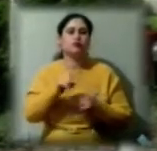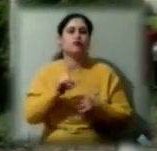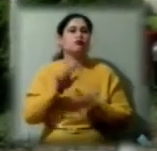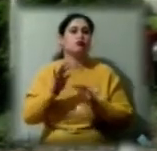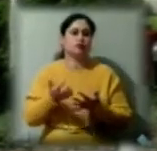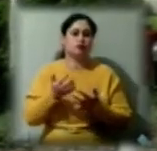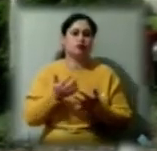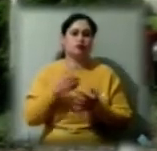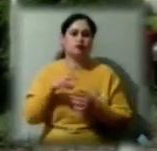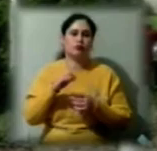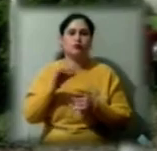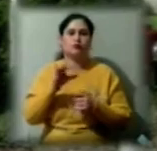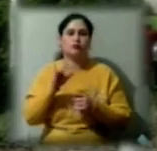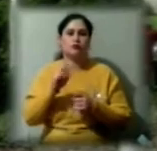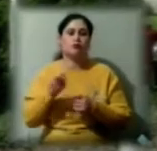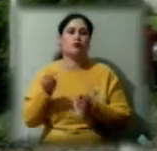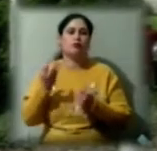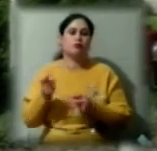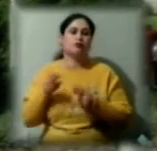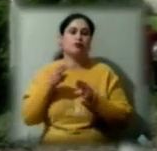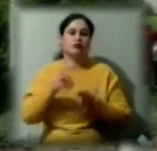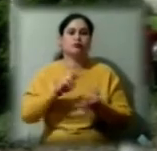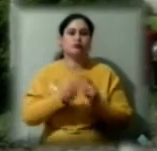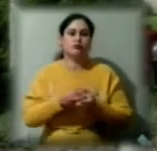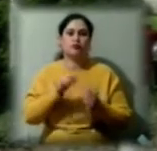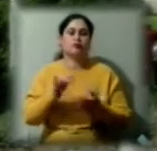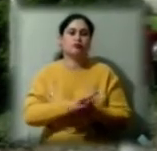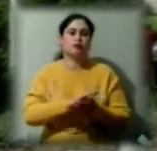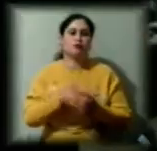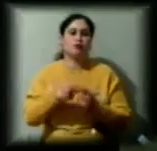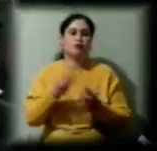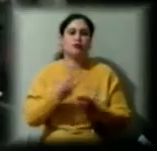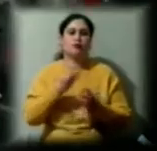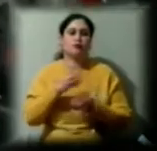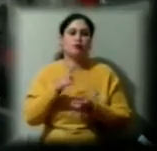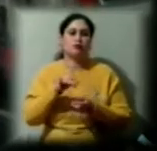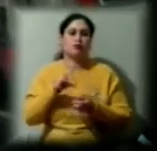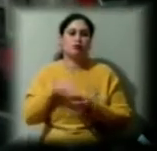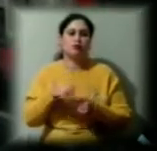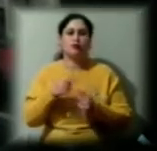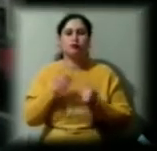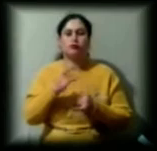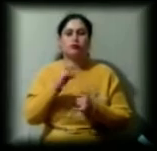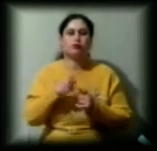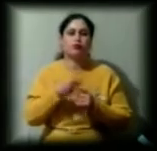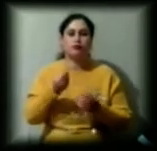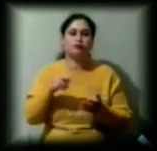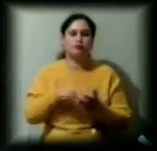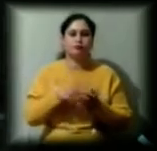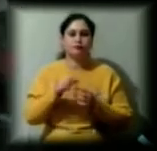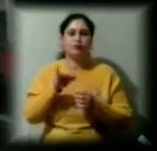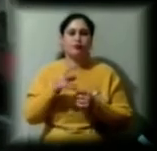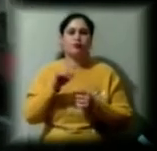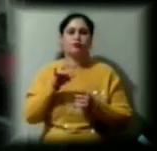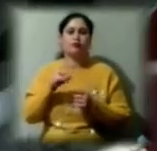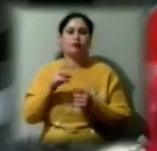постачальник просто приїжджає і заміняє безкоштовно цей пожежний гідрант. Цього разу гроші на встановлення наземного гідранта не з